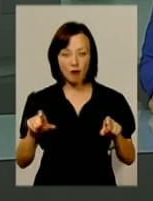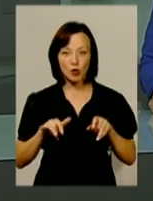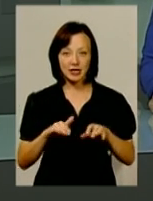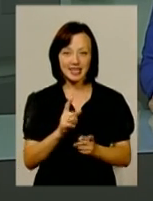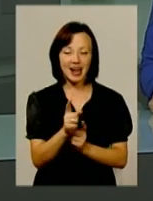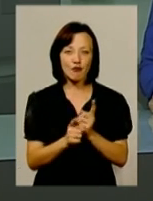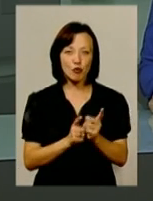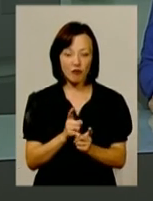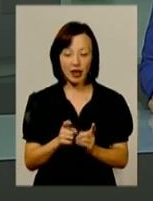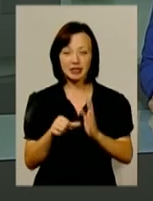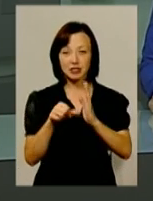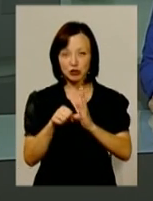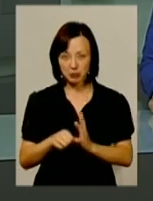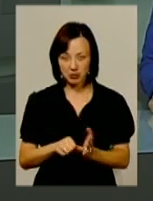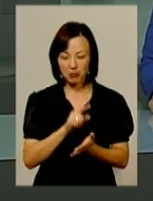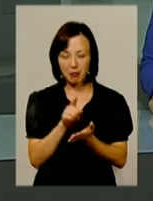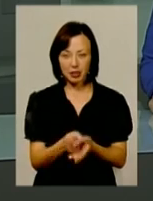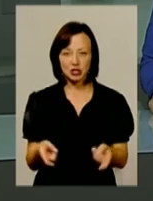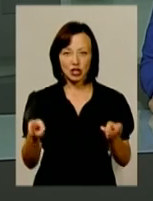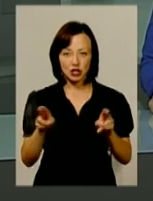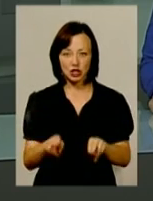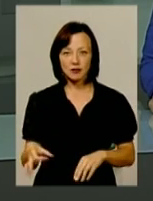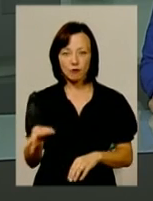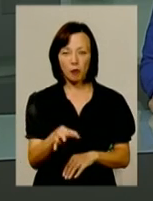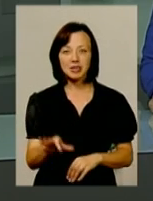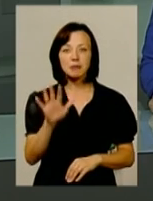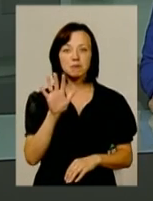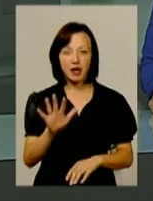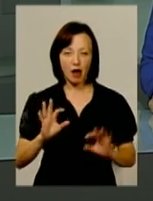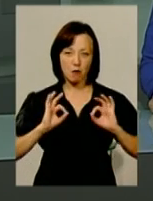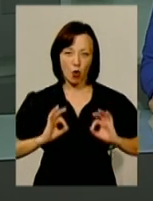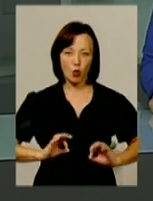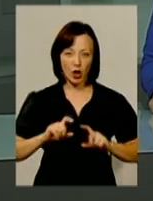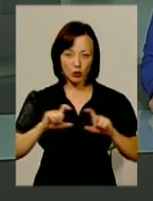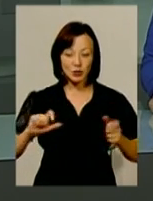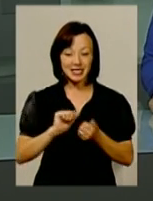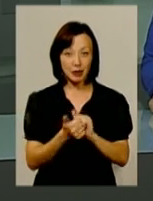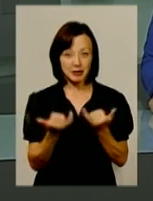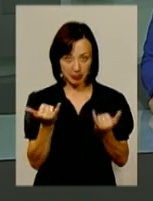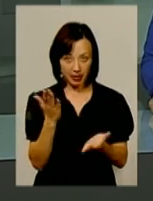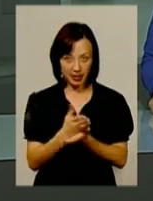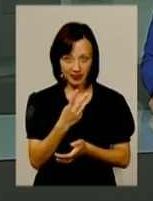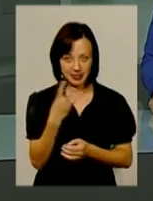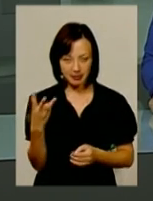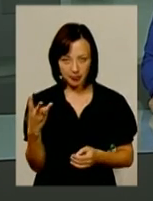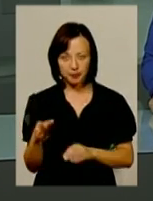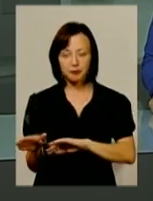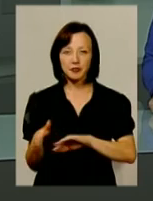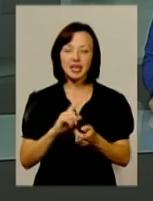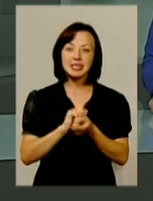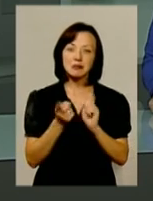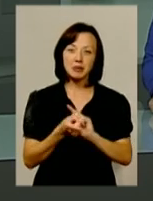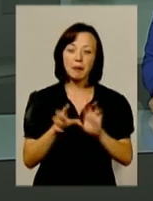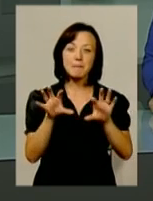Менш ніж за півроку в краї має залишитися п'ять прокуратур замість теперішніх 23. Змінено і принципи